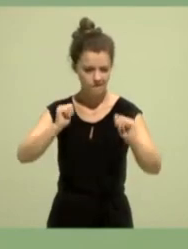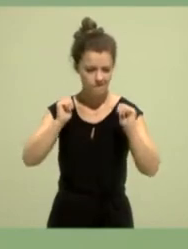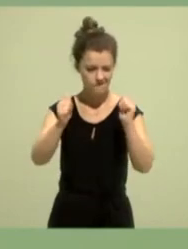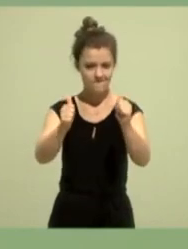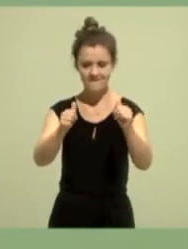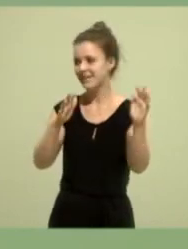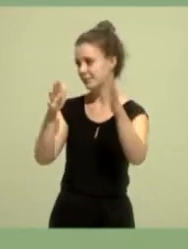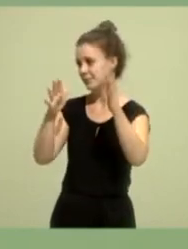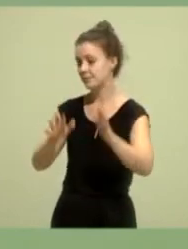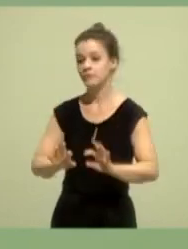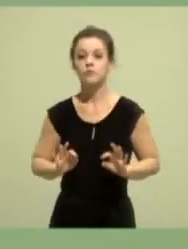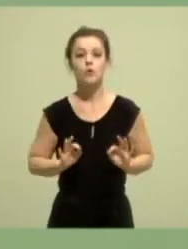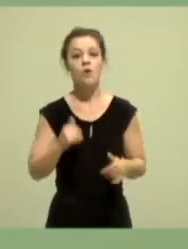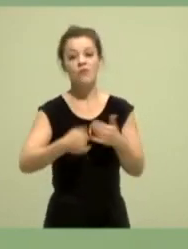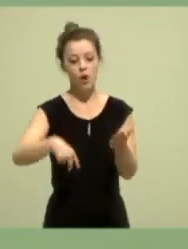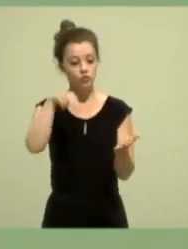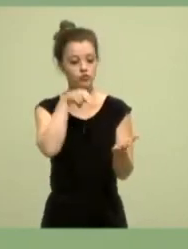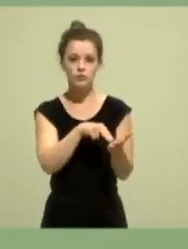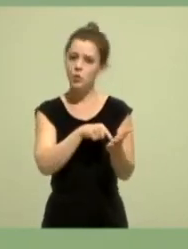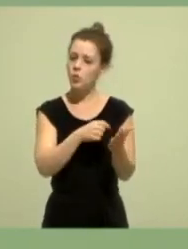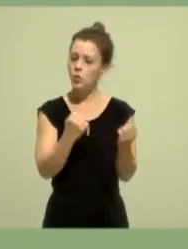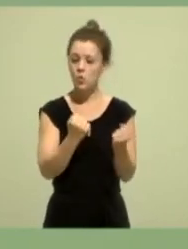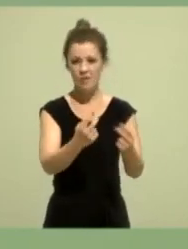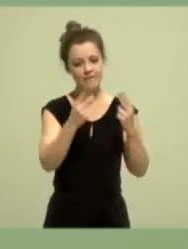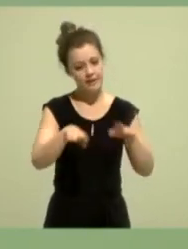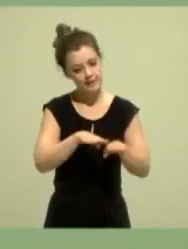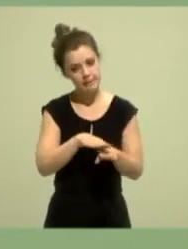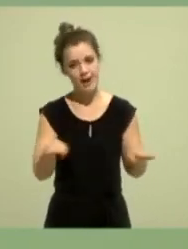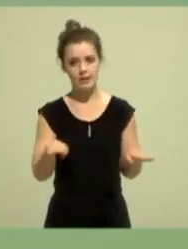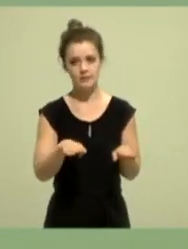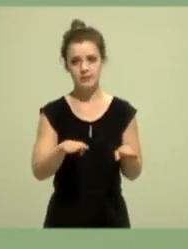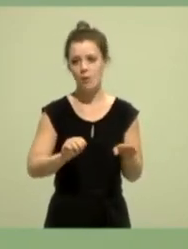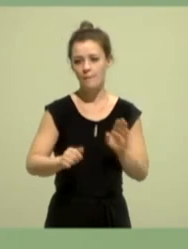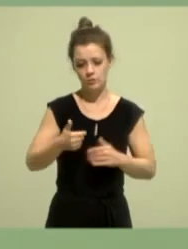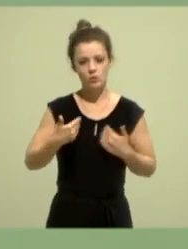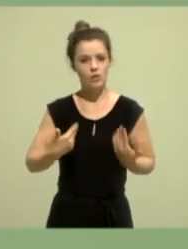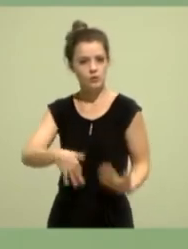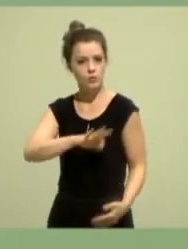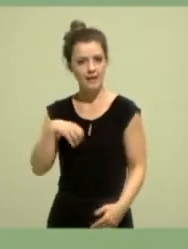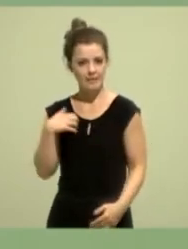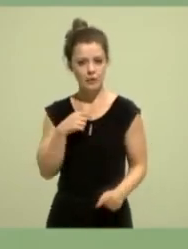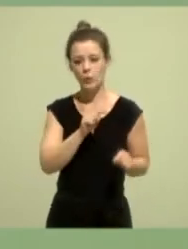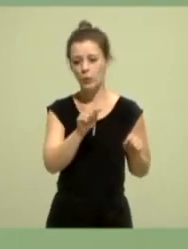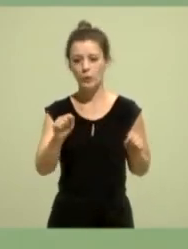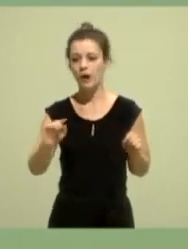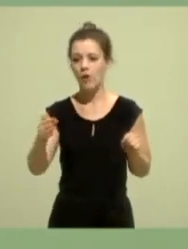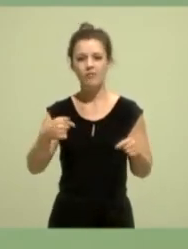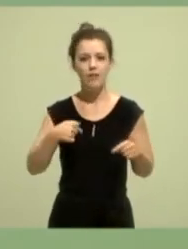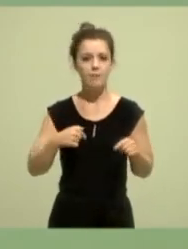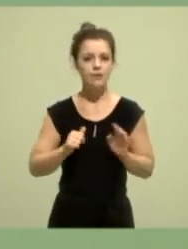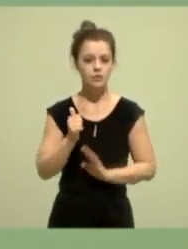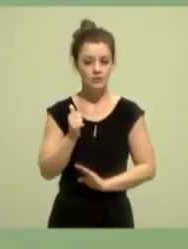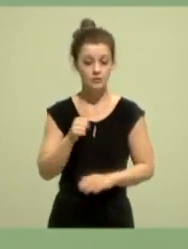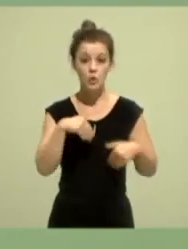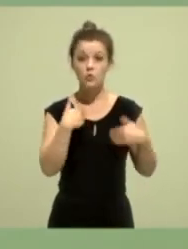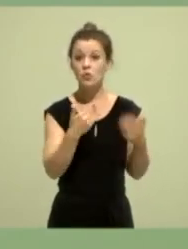Das Frauenstatut ist elementar wichtig und zeichnet uns an vielen, vielen Stellen aus. Das Frauenstatut, so wie es ist, ist